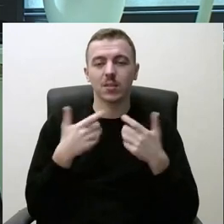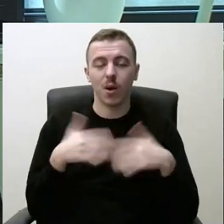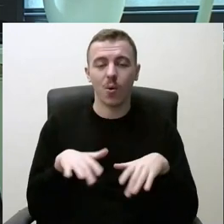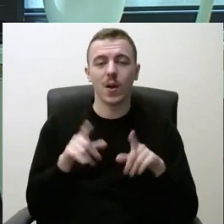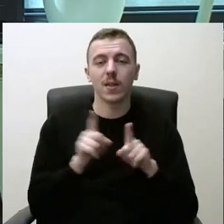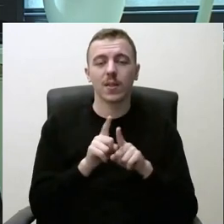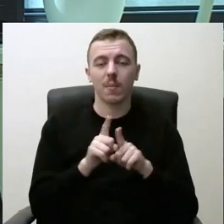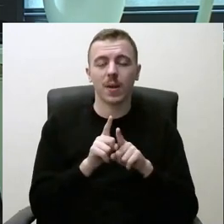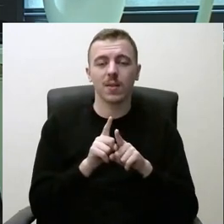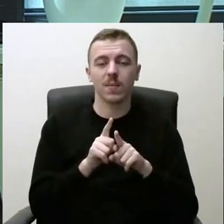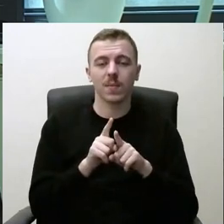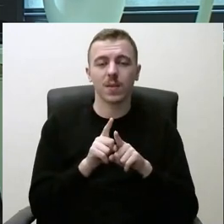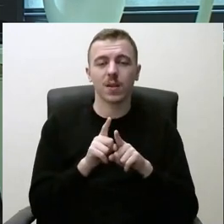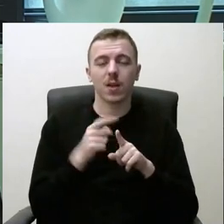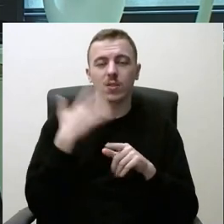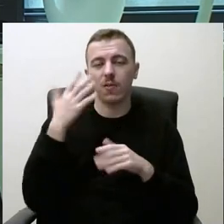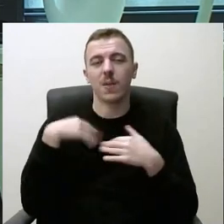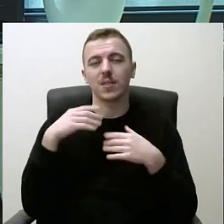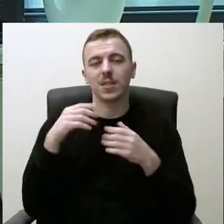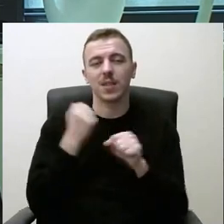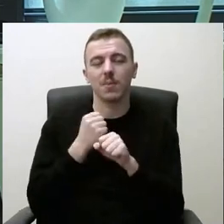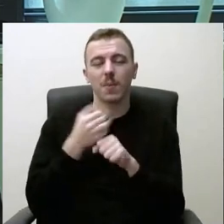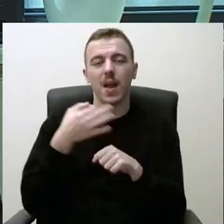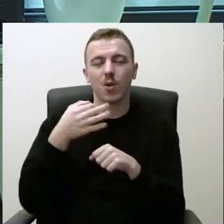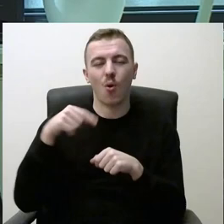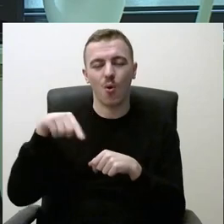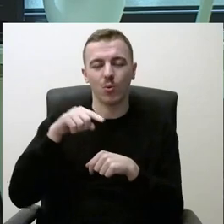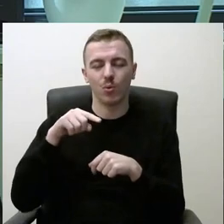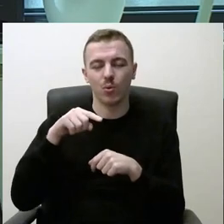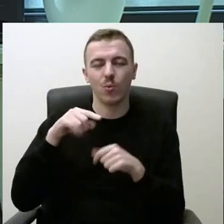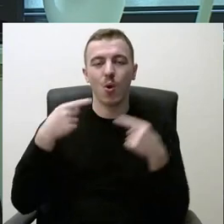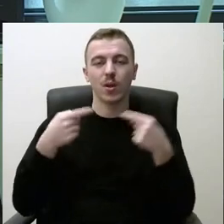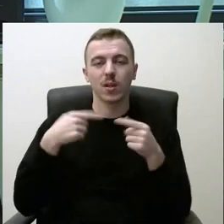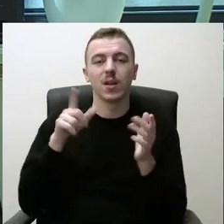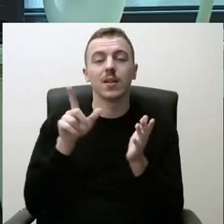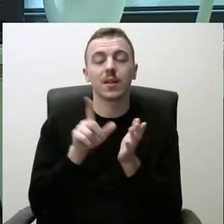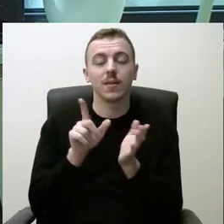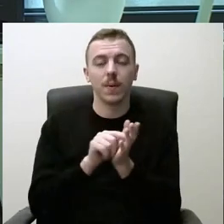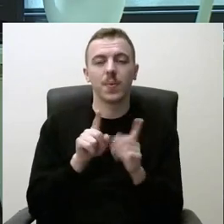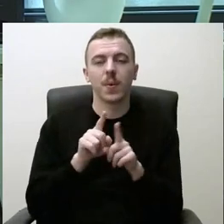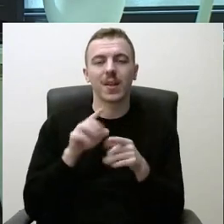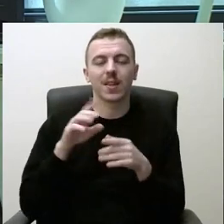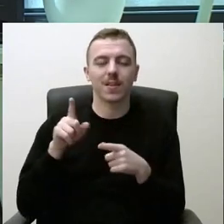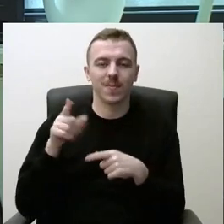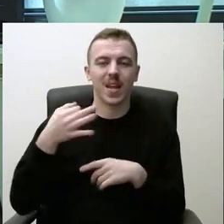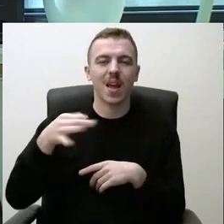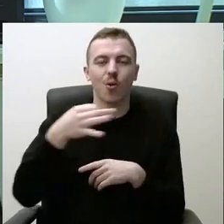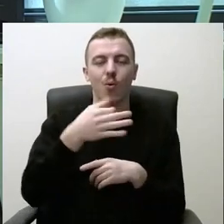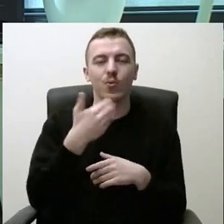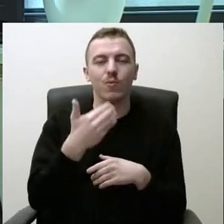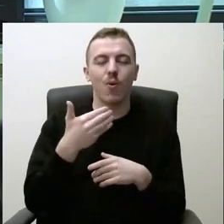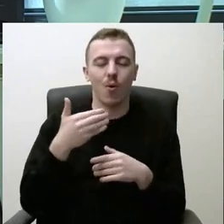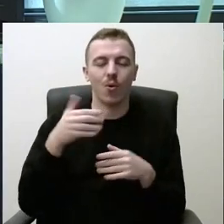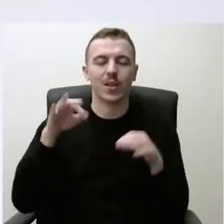manau, kad dirbant regioninioje politikai, svarbu yra ir regiono vieninga politika transportos įtį.